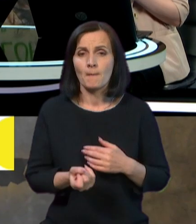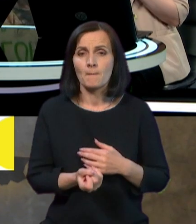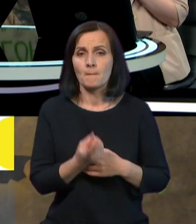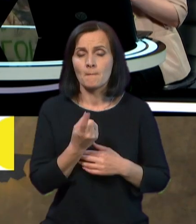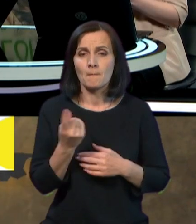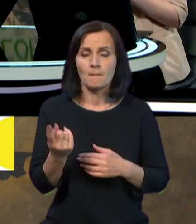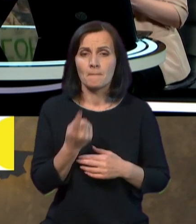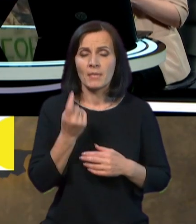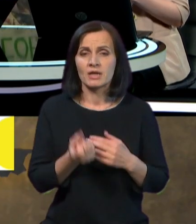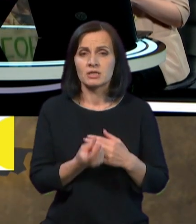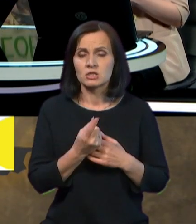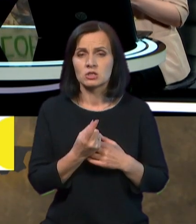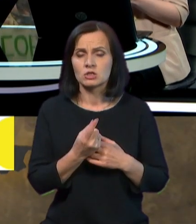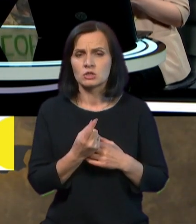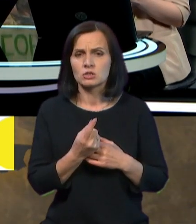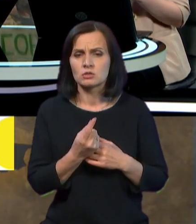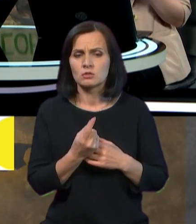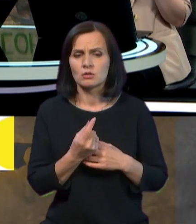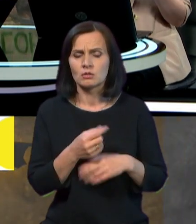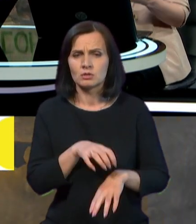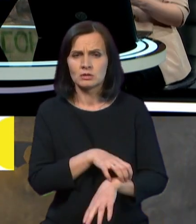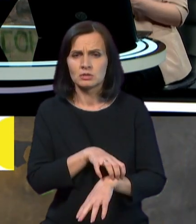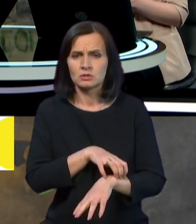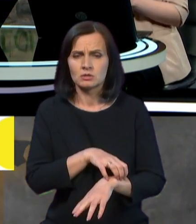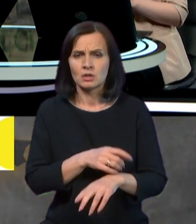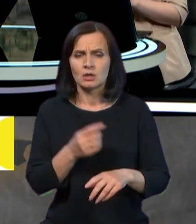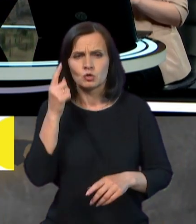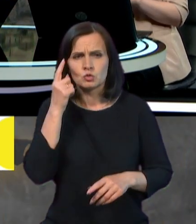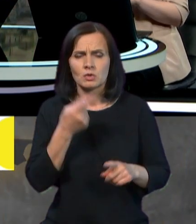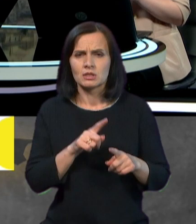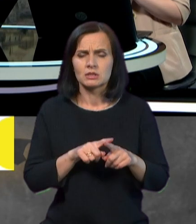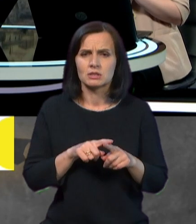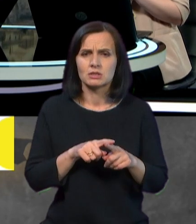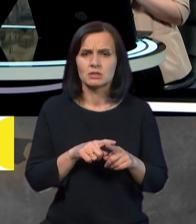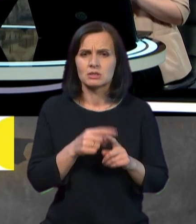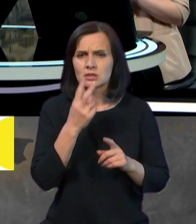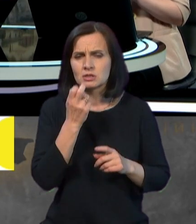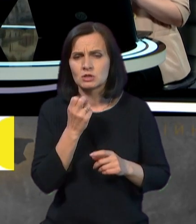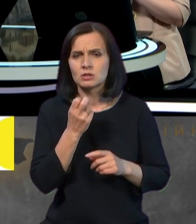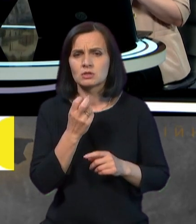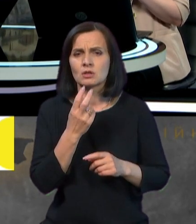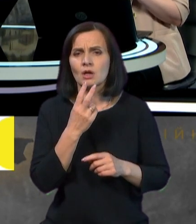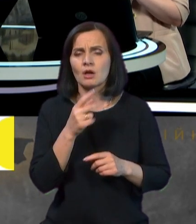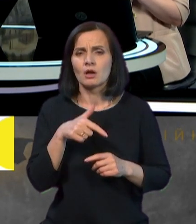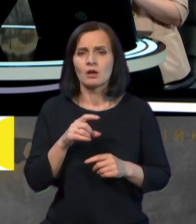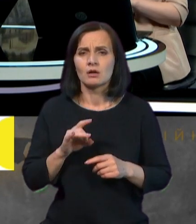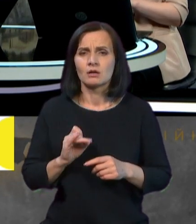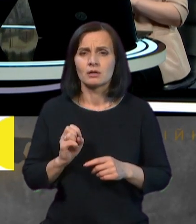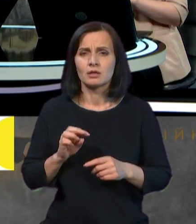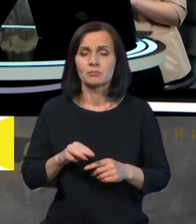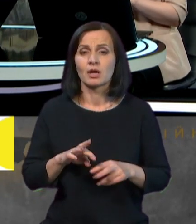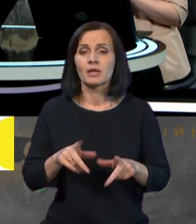симптоми алергії, мені здалося, що це якась застуда чи грип. Типа, от як, власне, нашим